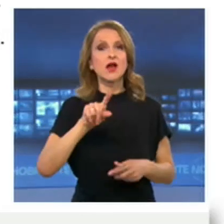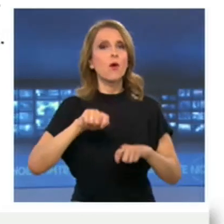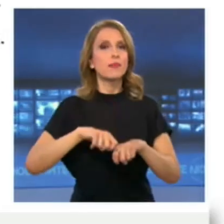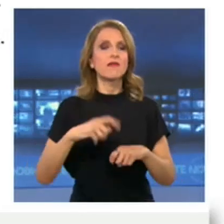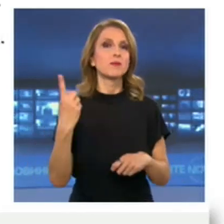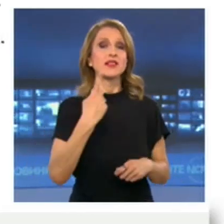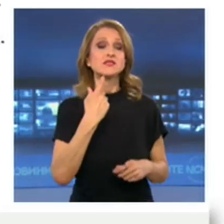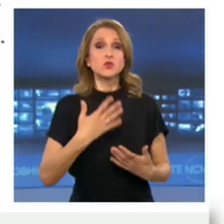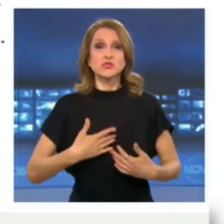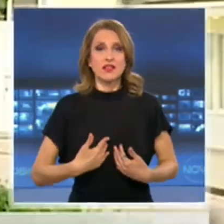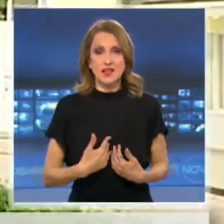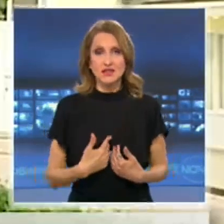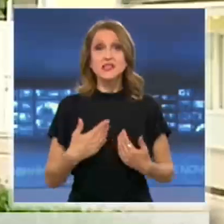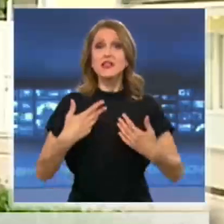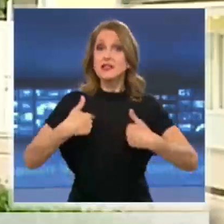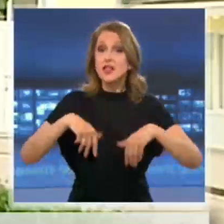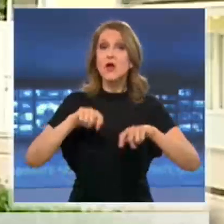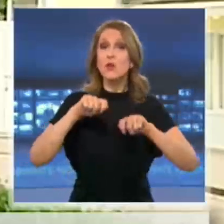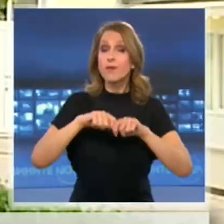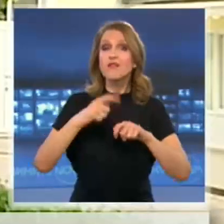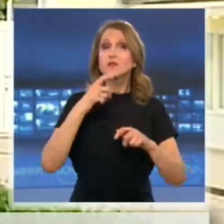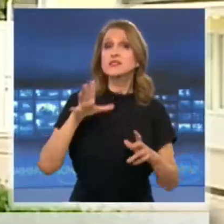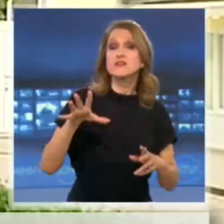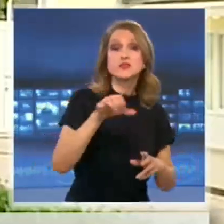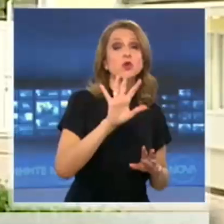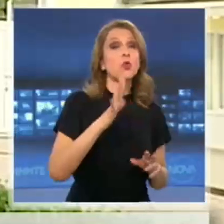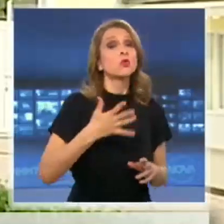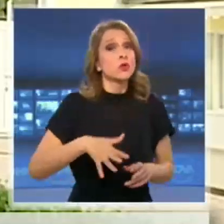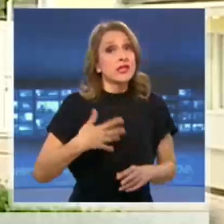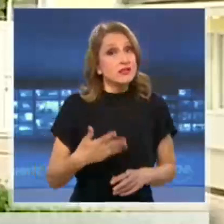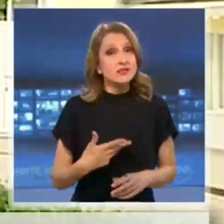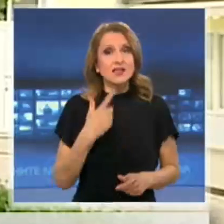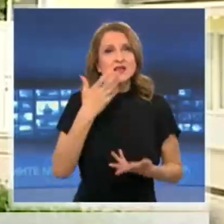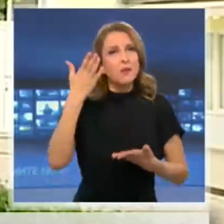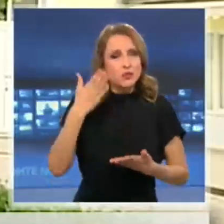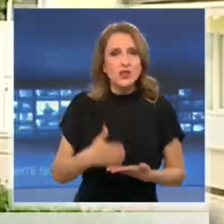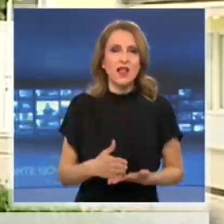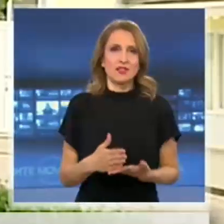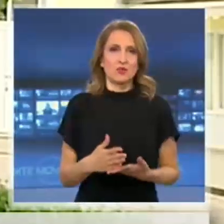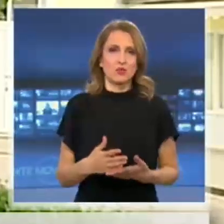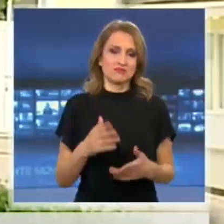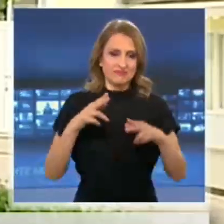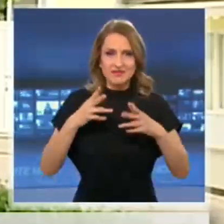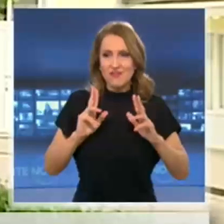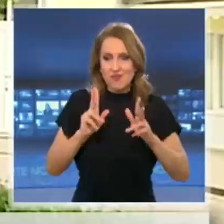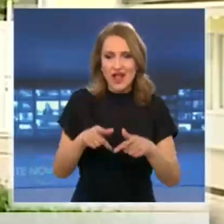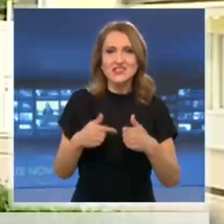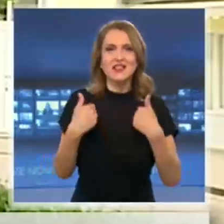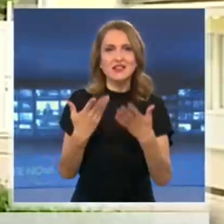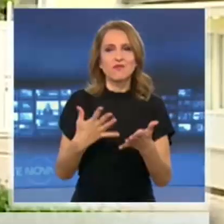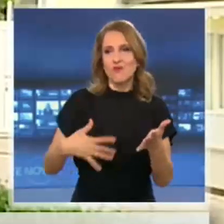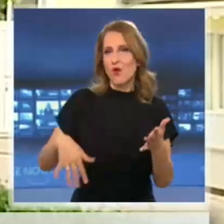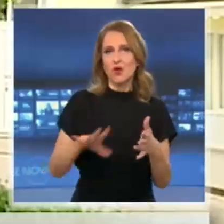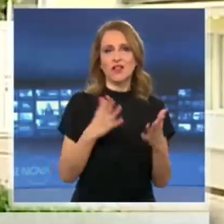Ние го правим заради всички, които искат това нещо да се състои. Искат за последен път да бъдат в двора на училището, да